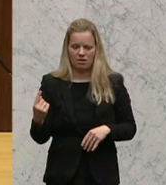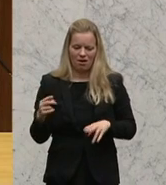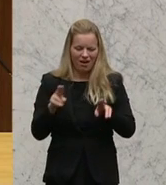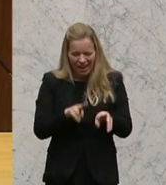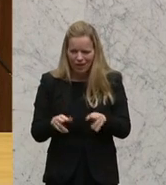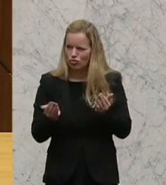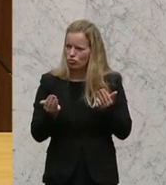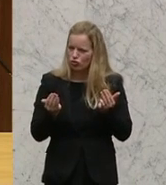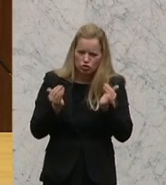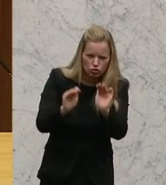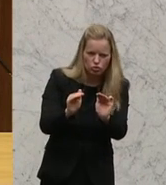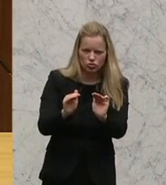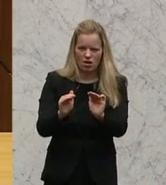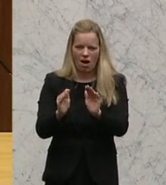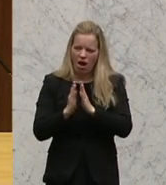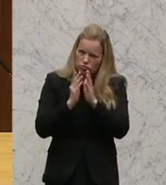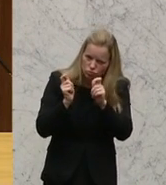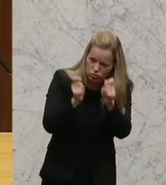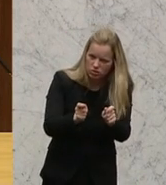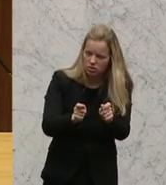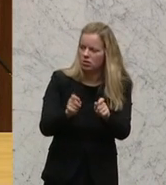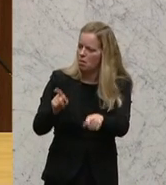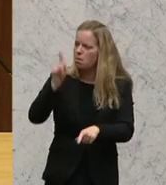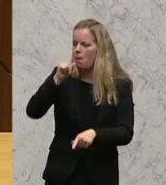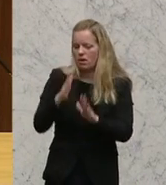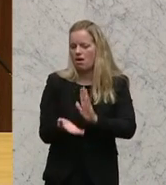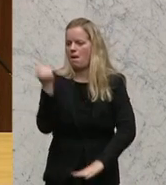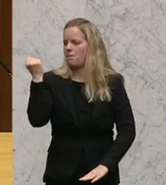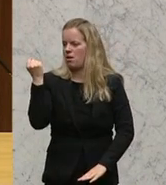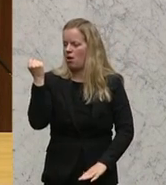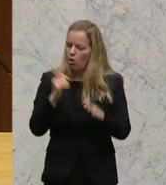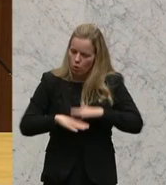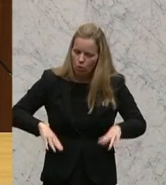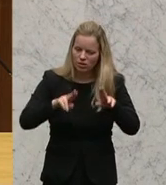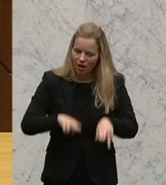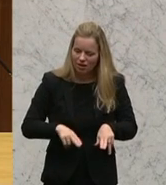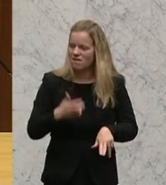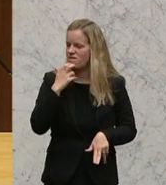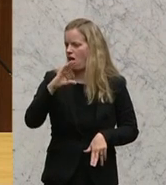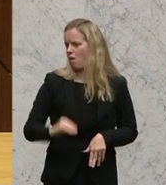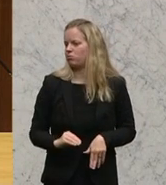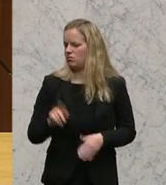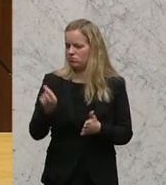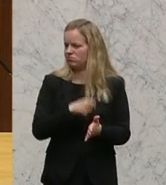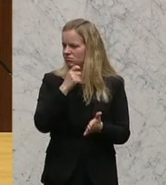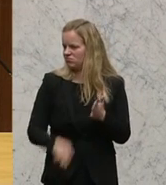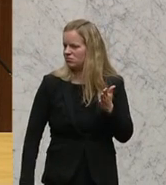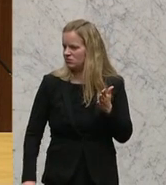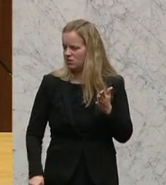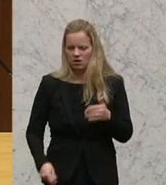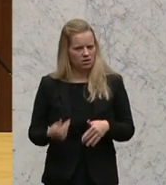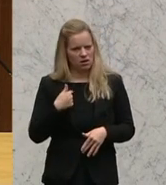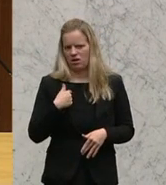Recht, um Schutz anzusuchen, versuchen auszuhebeln und dass Sie hier ein Grundrecht versuchen abzuschaffen. Und ich wundere mich jetzt schon